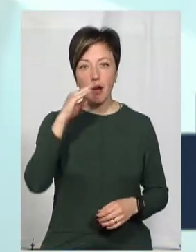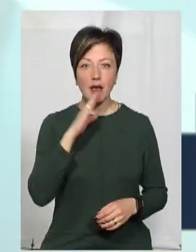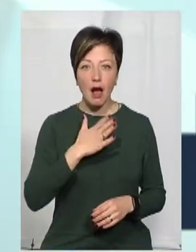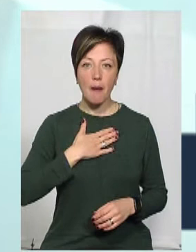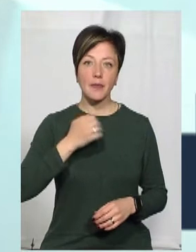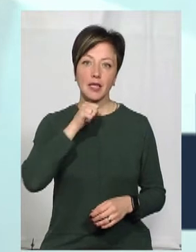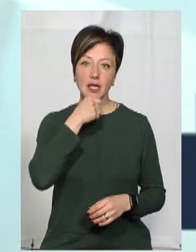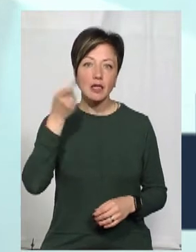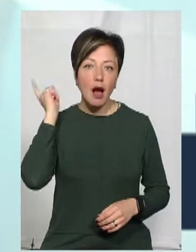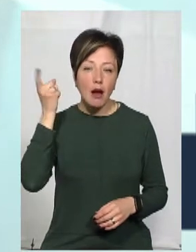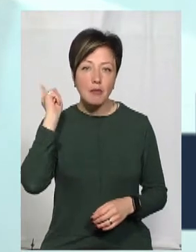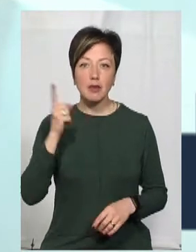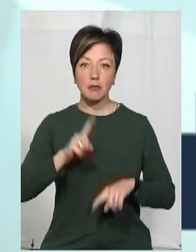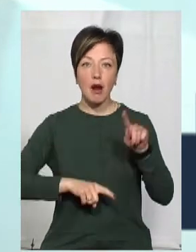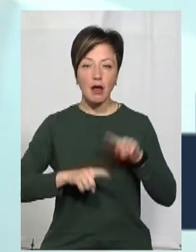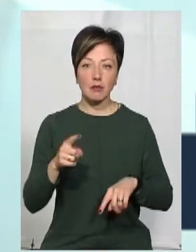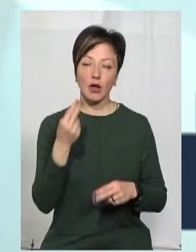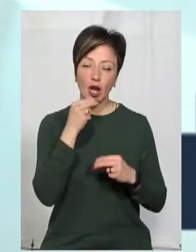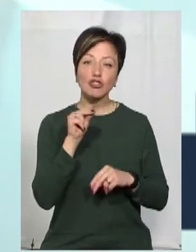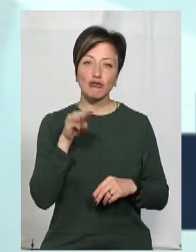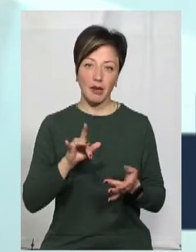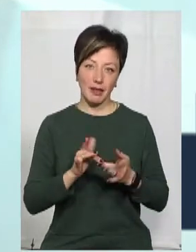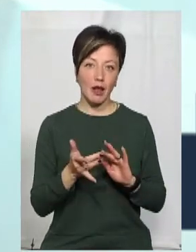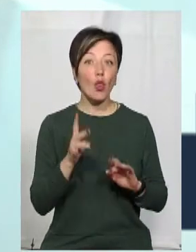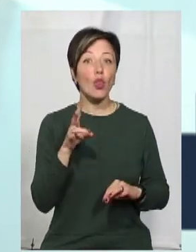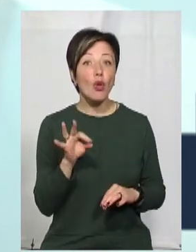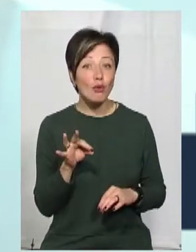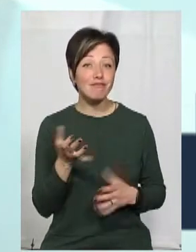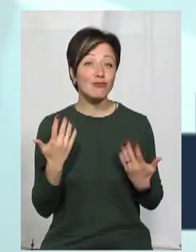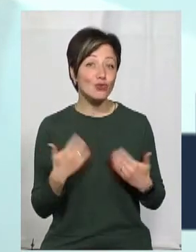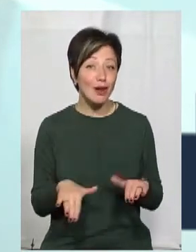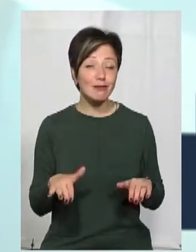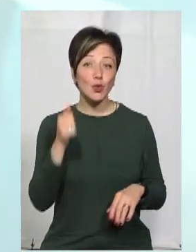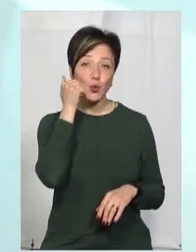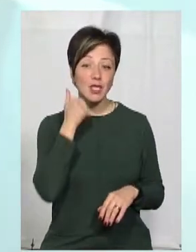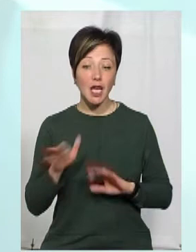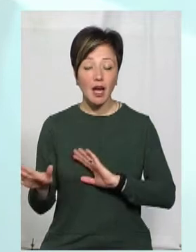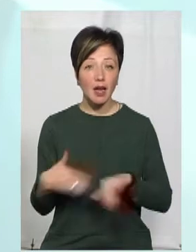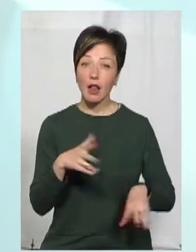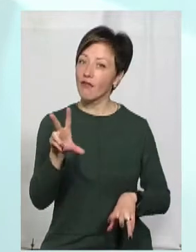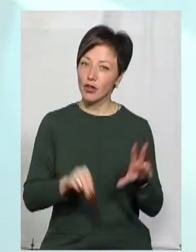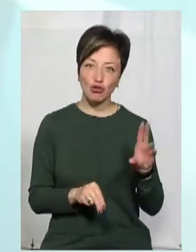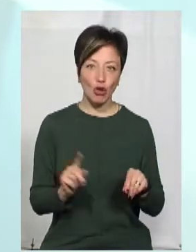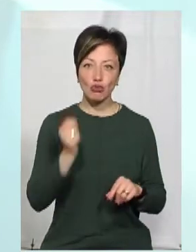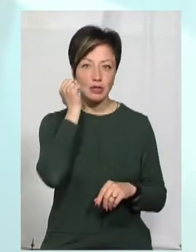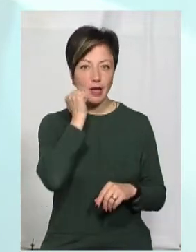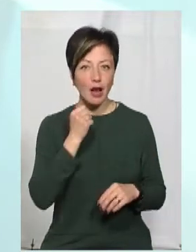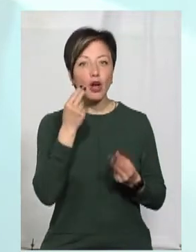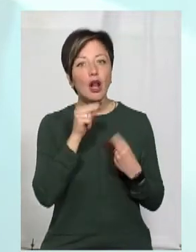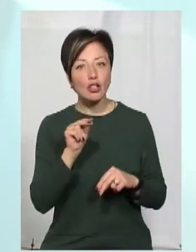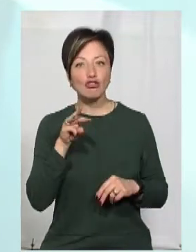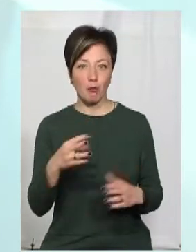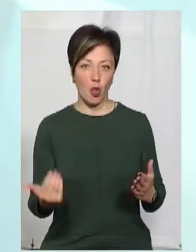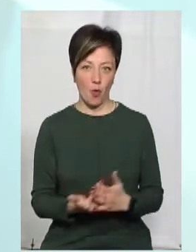дідами, прадідами. Те, що краще, як той інтернет. Але кажуть, устаріли. А я читаю, що те, що старе, то воно